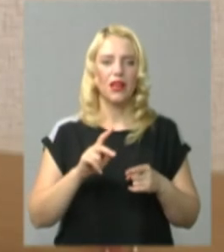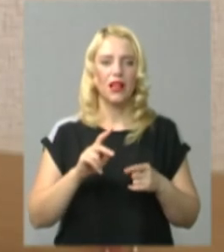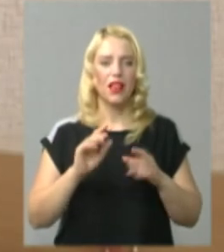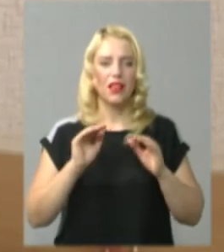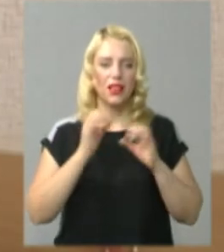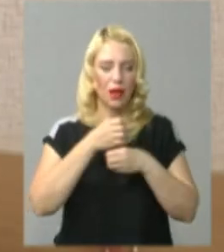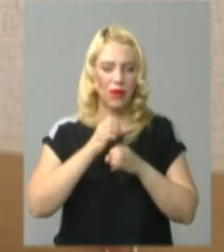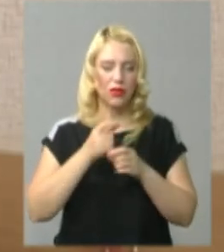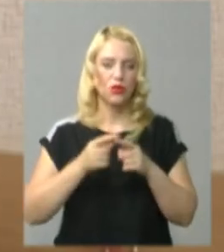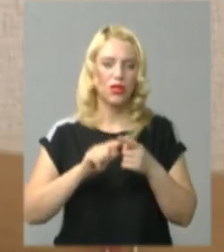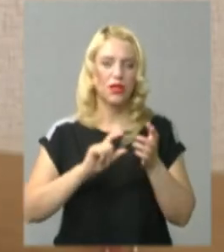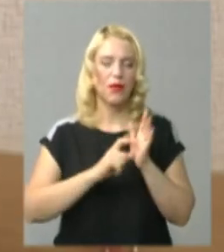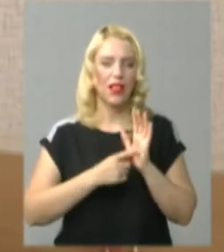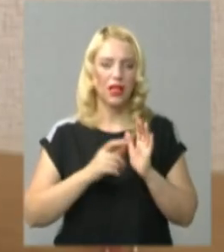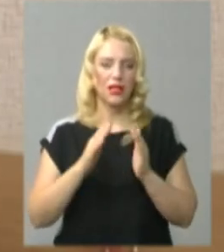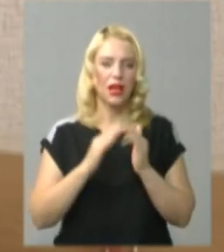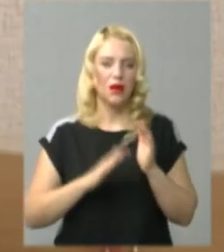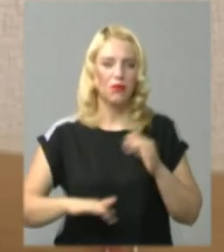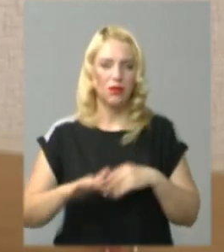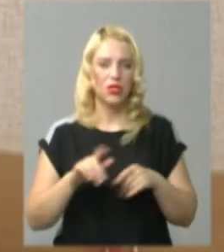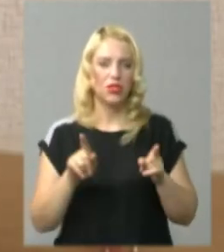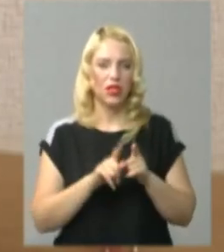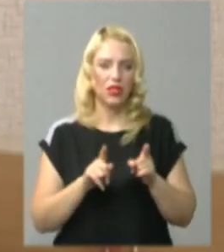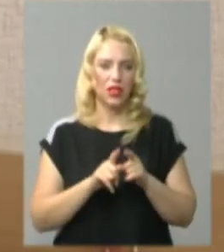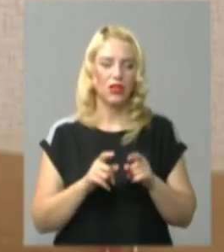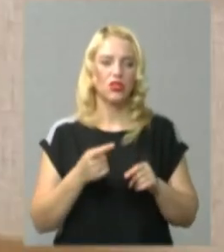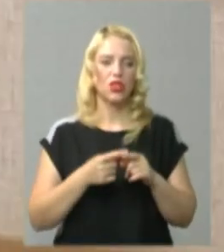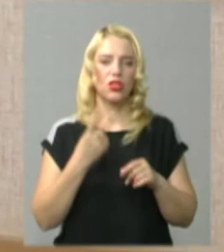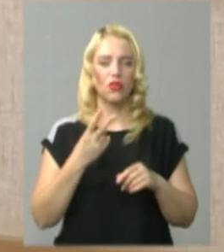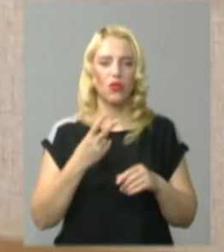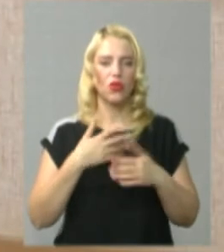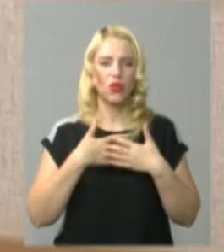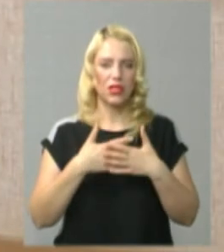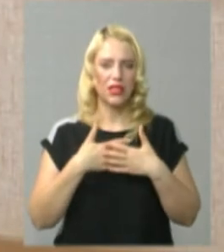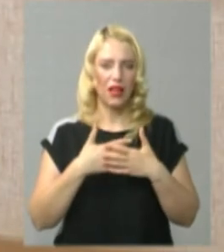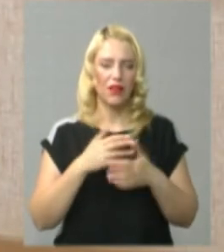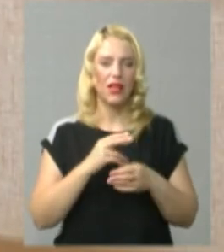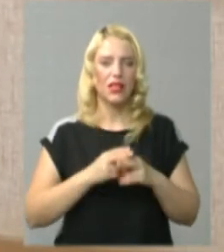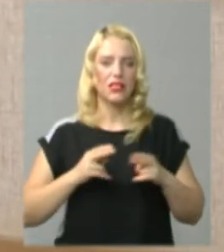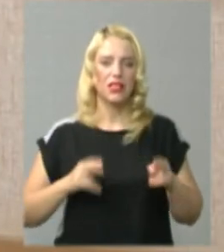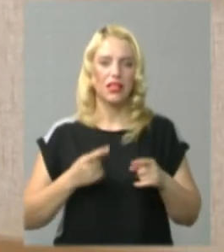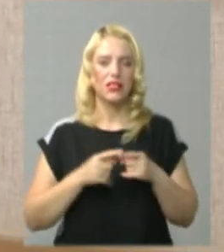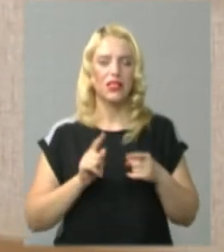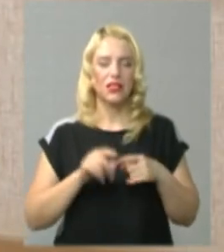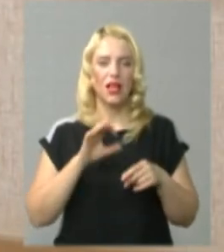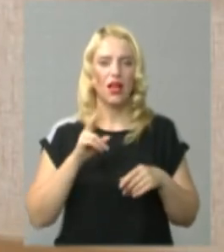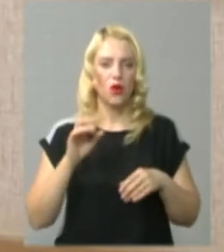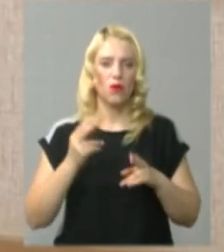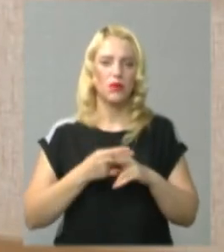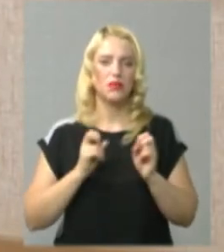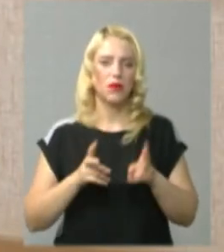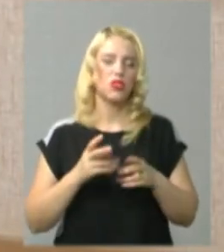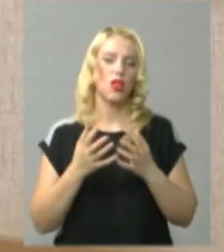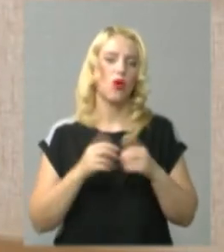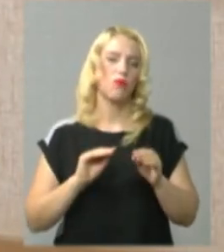це палатні приміщення. І крім того, сучасна, дуже киснева станція, це таке екологічно безпечне обладнання,